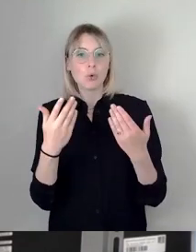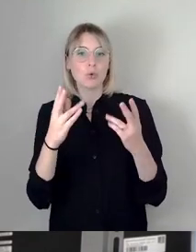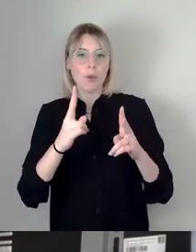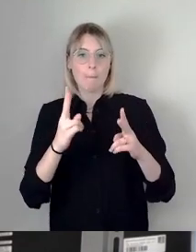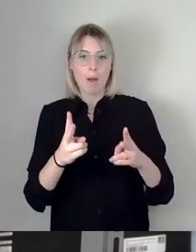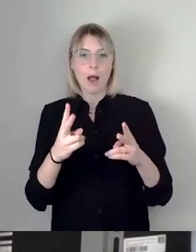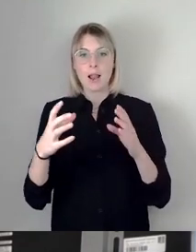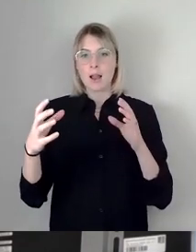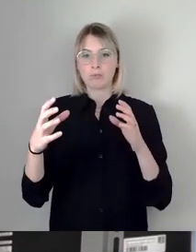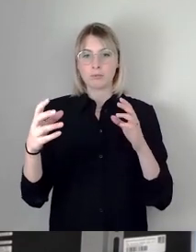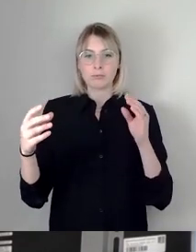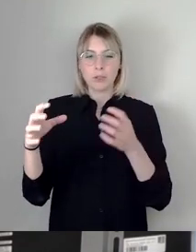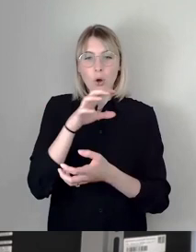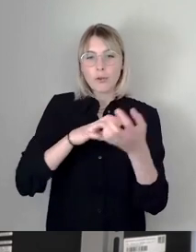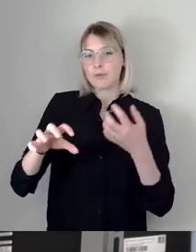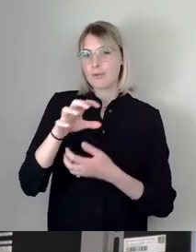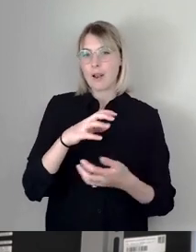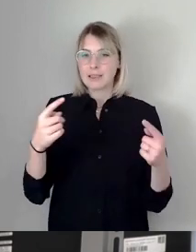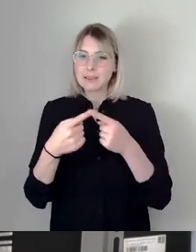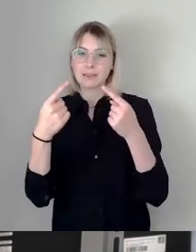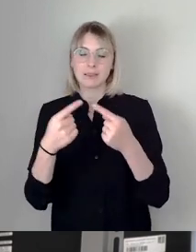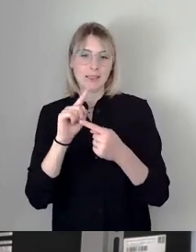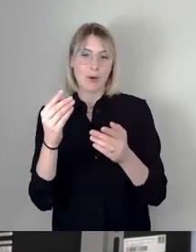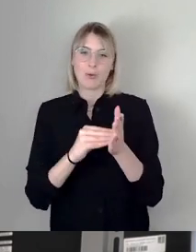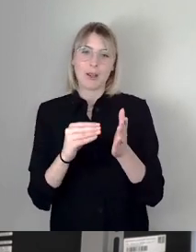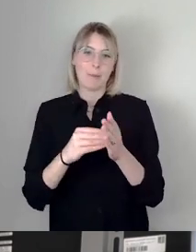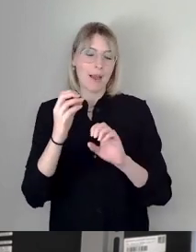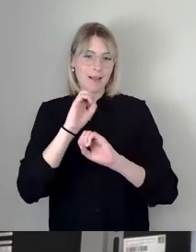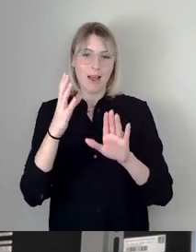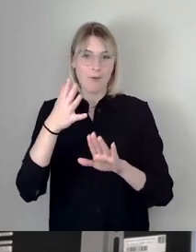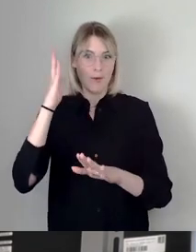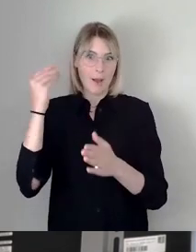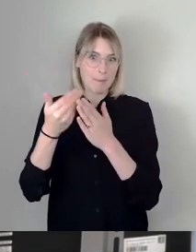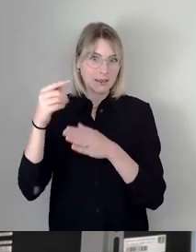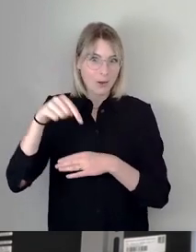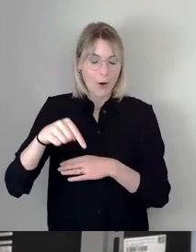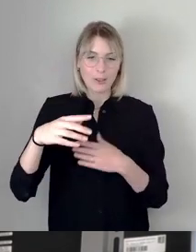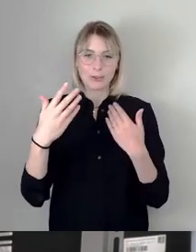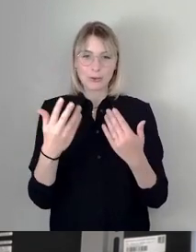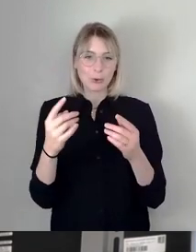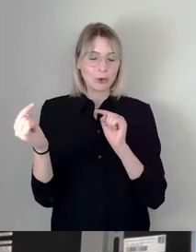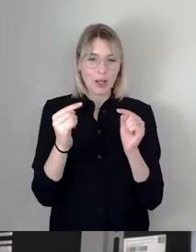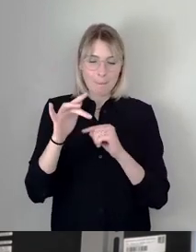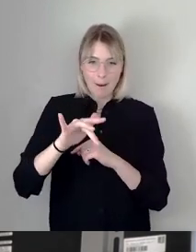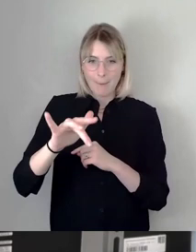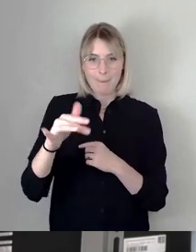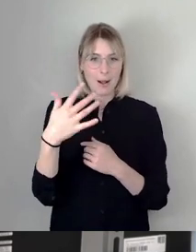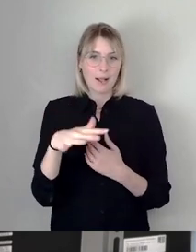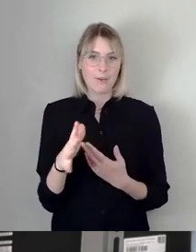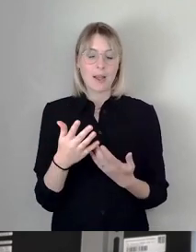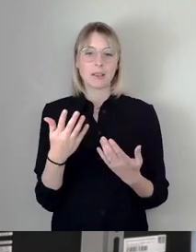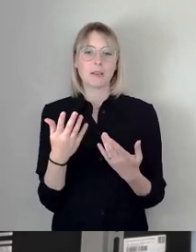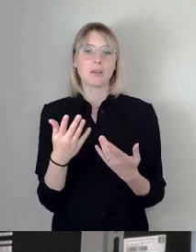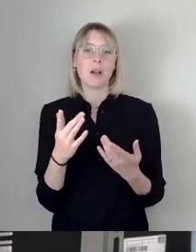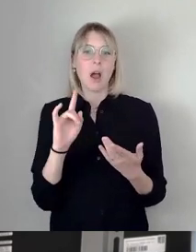Dies war auch in den vergangenen fünf Jahren der Fall. Spannend ist, dass diese Konflikte sowohl in unserer eigenen Wahrnehmung als auch in der